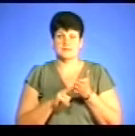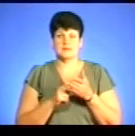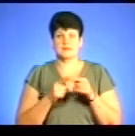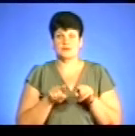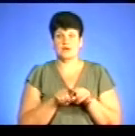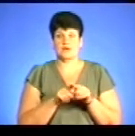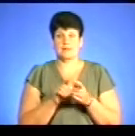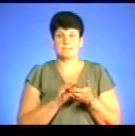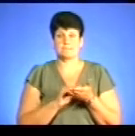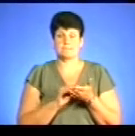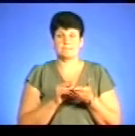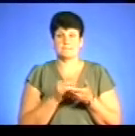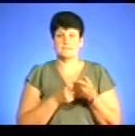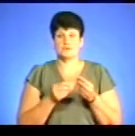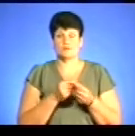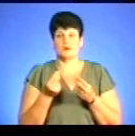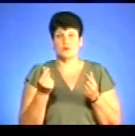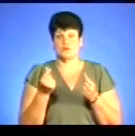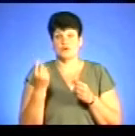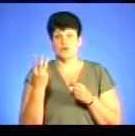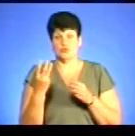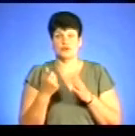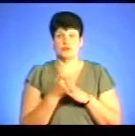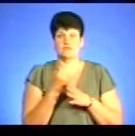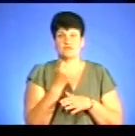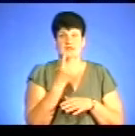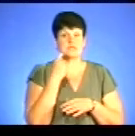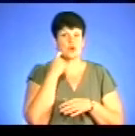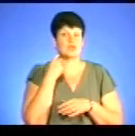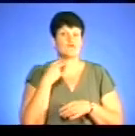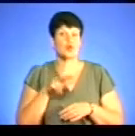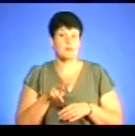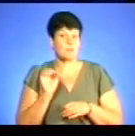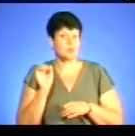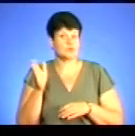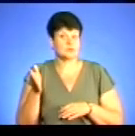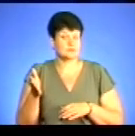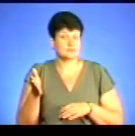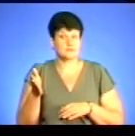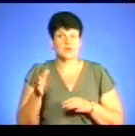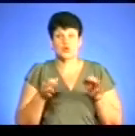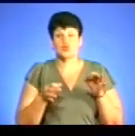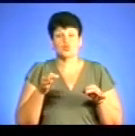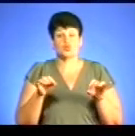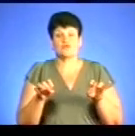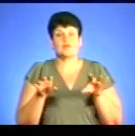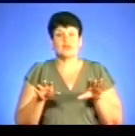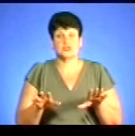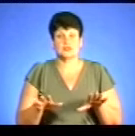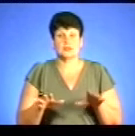грошей. Тобто там від 3 до 12 років тюрми, можливо. Тож, суд буде вирішувати